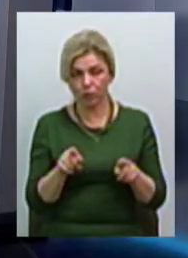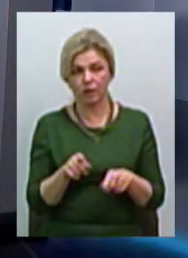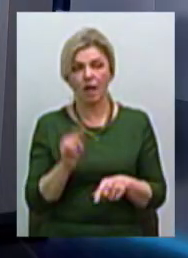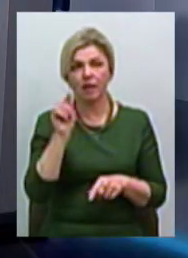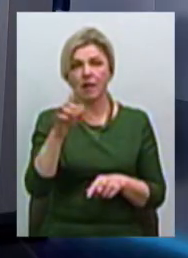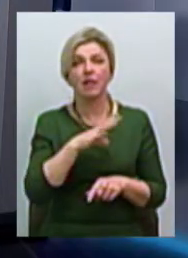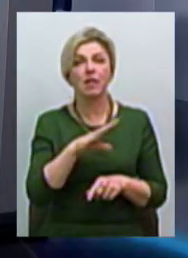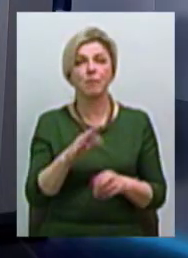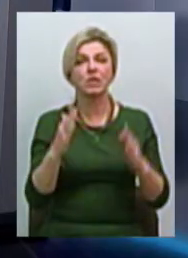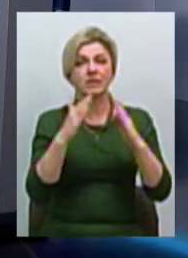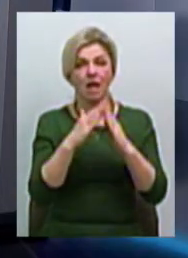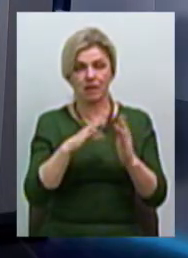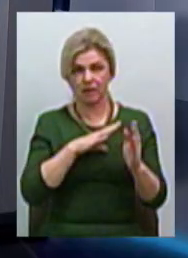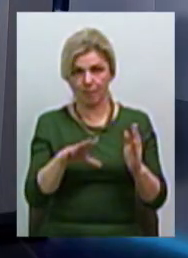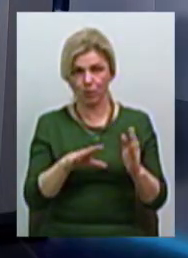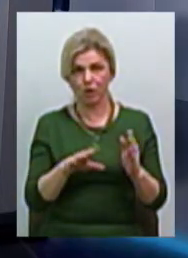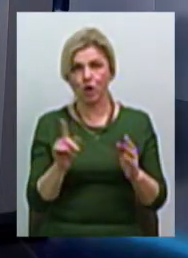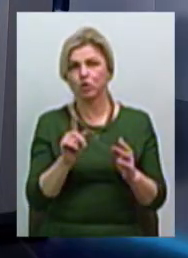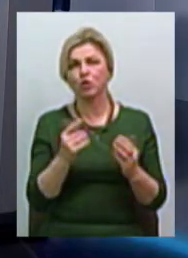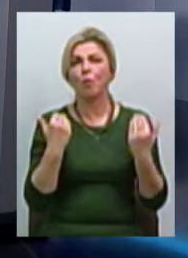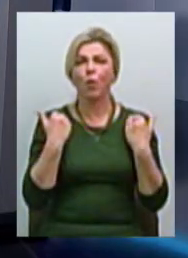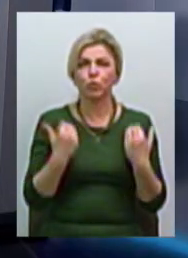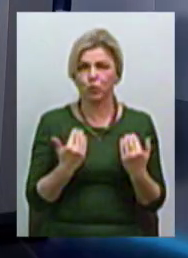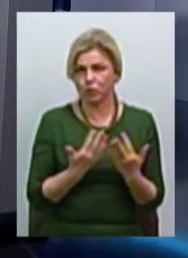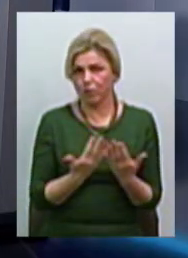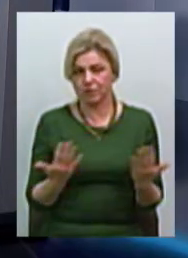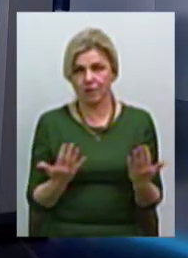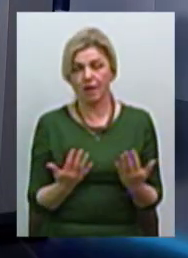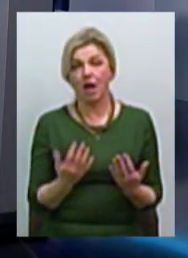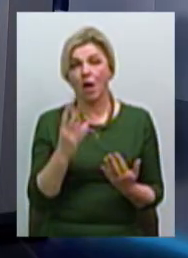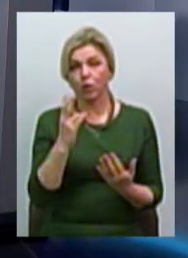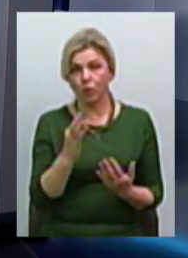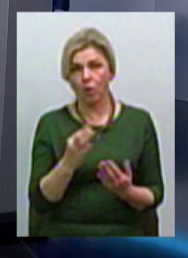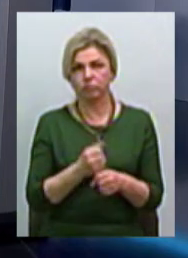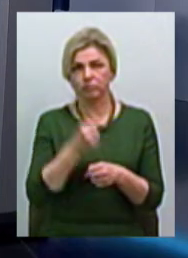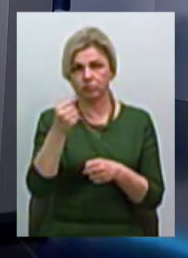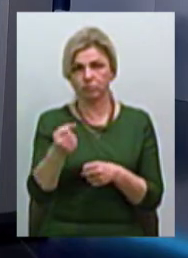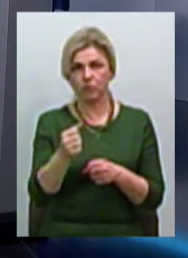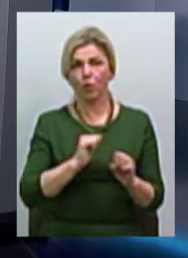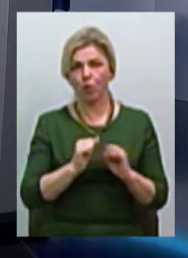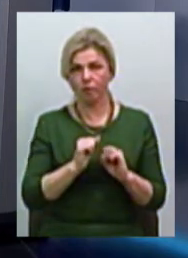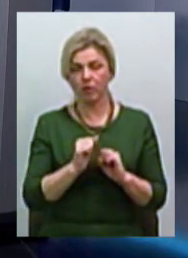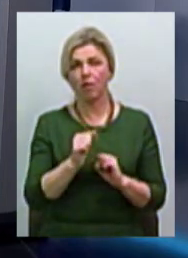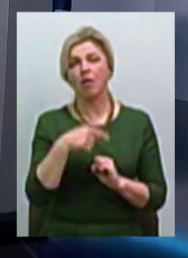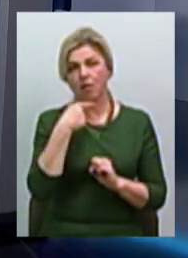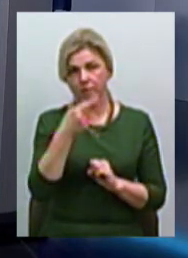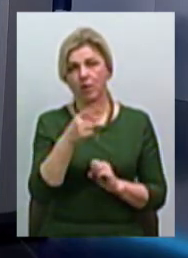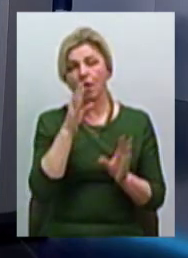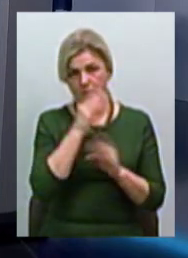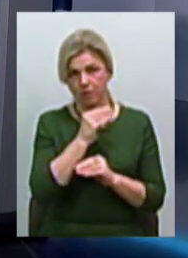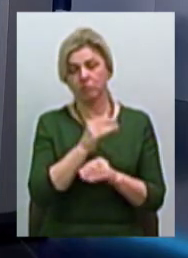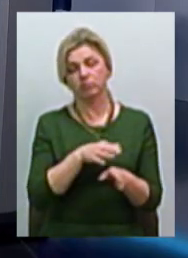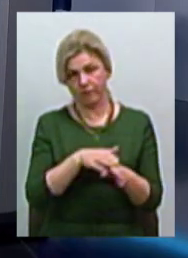було здання, навіть не було. Не те, що там якісь потужності. Назначили керівника, керівник сказав, я зможу. І зміг.